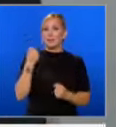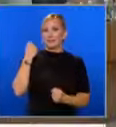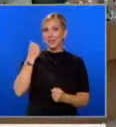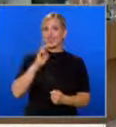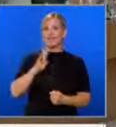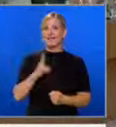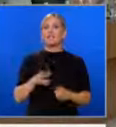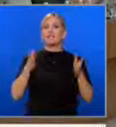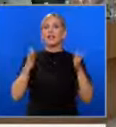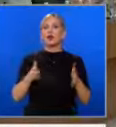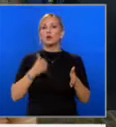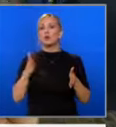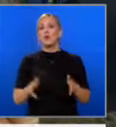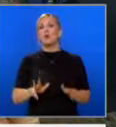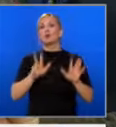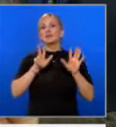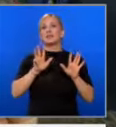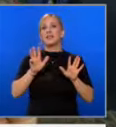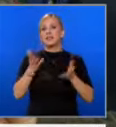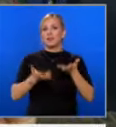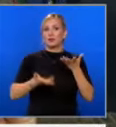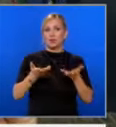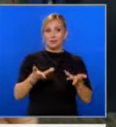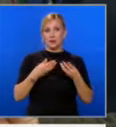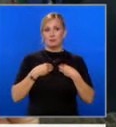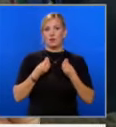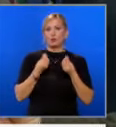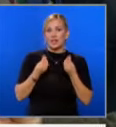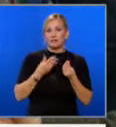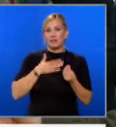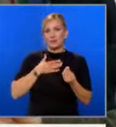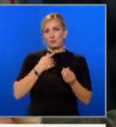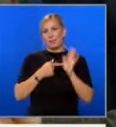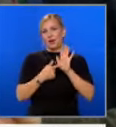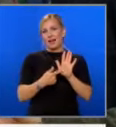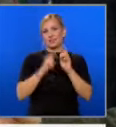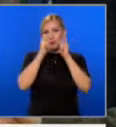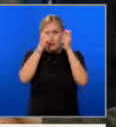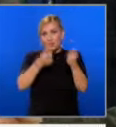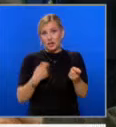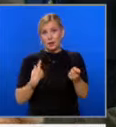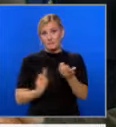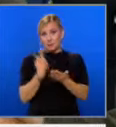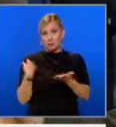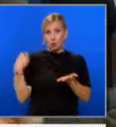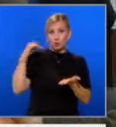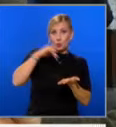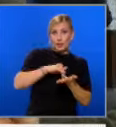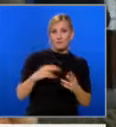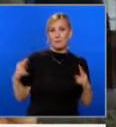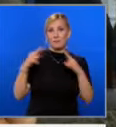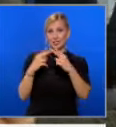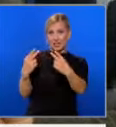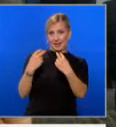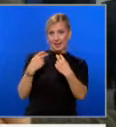категория до 89 килограма. Това е много ценно за мен. Този човек ми показва уважение. Първо, че дойде в Париж да гледа